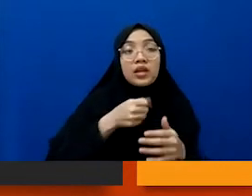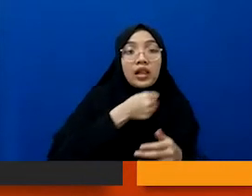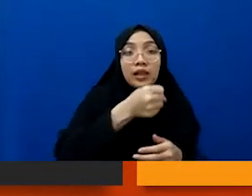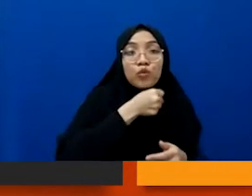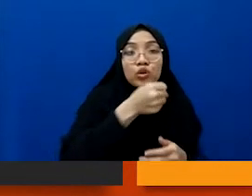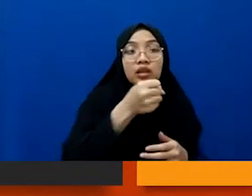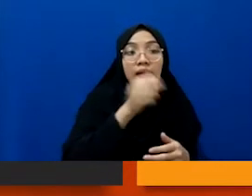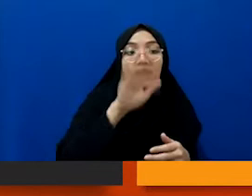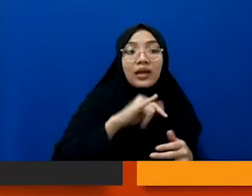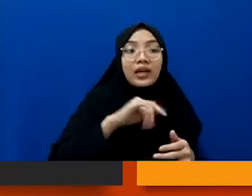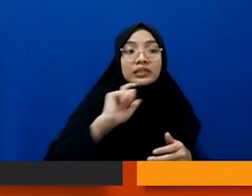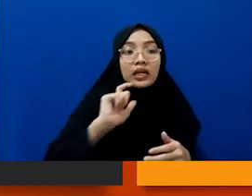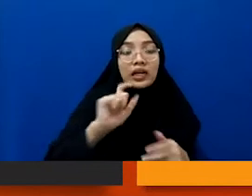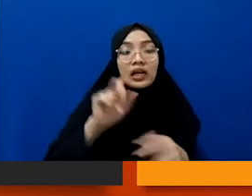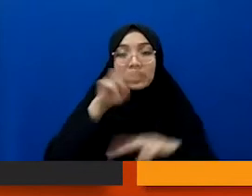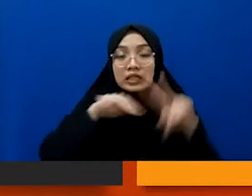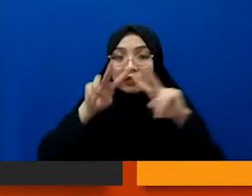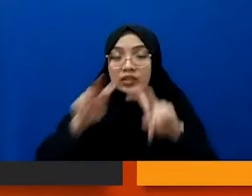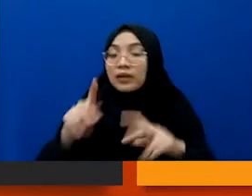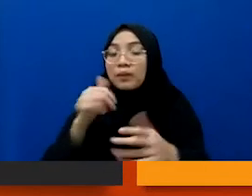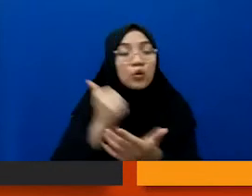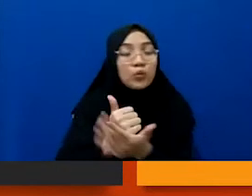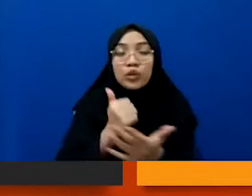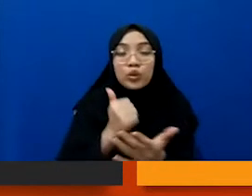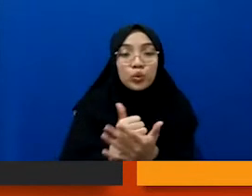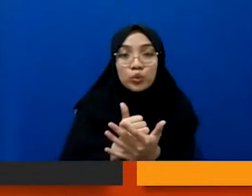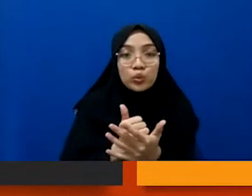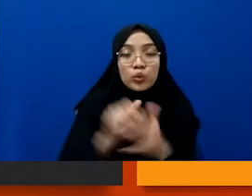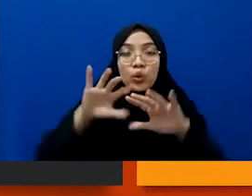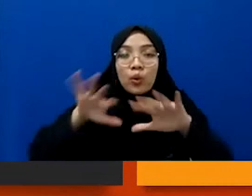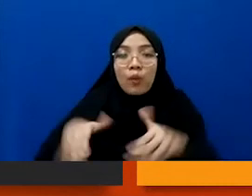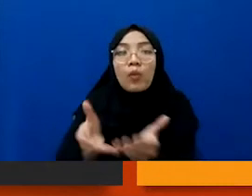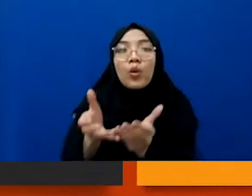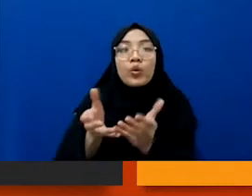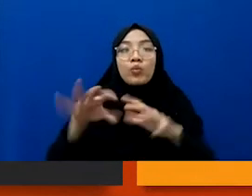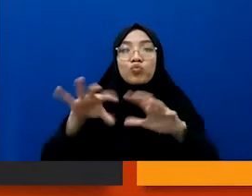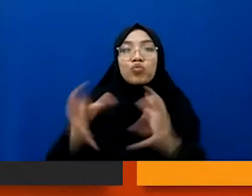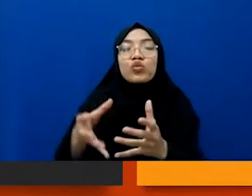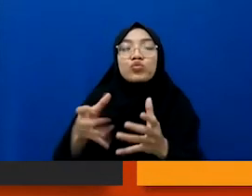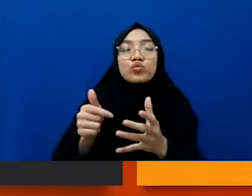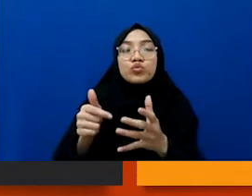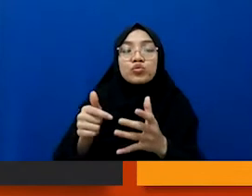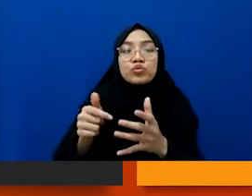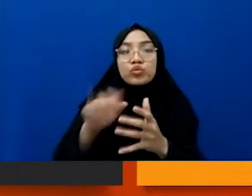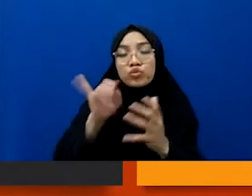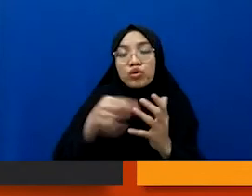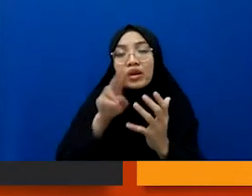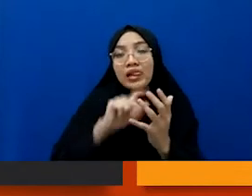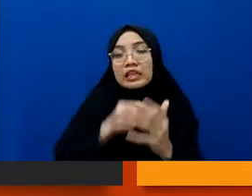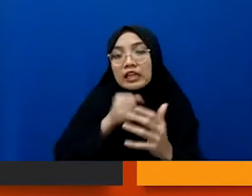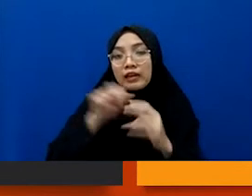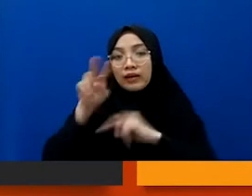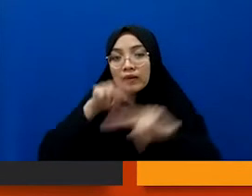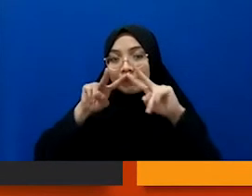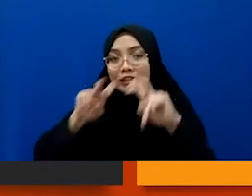investigasi juga belum tentu merupakan sebuah produk karya jurnalistik investigasi. Nah, artinya